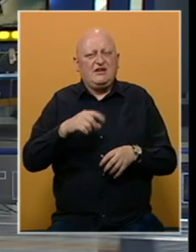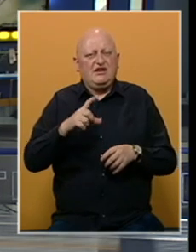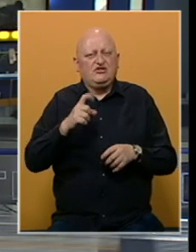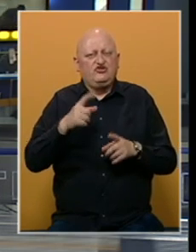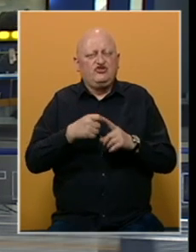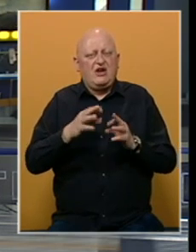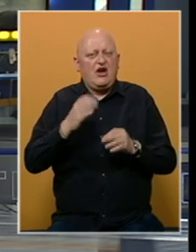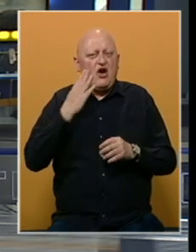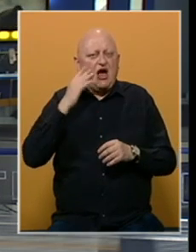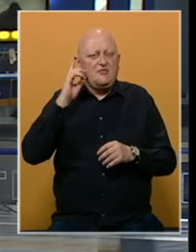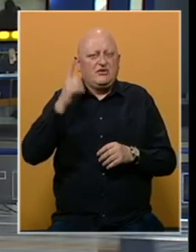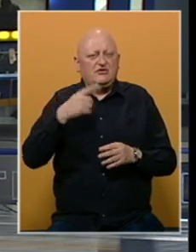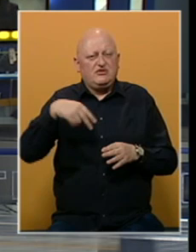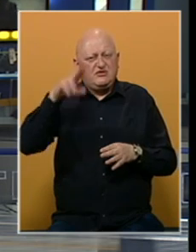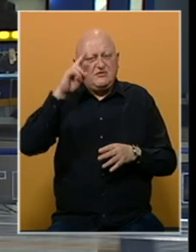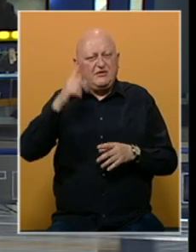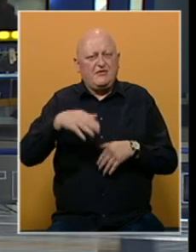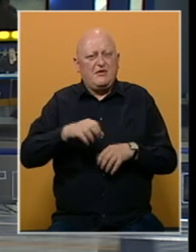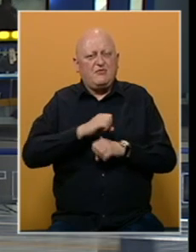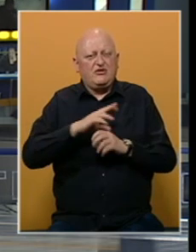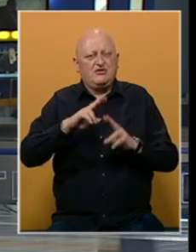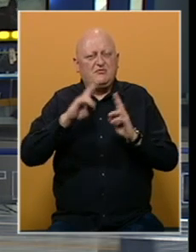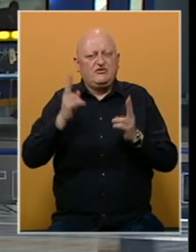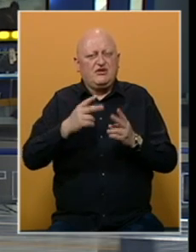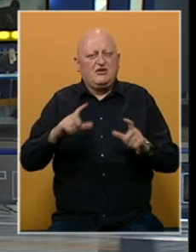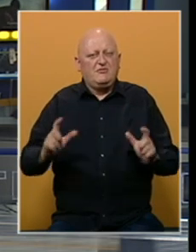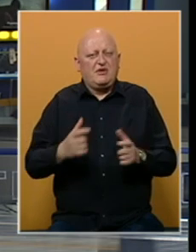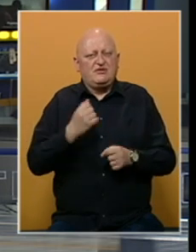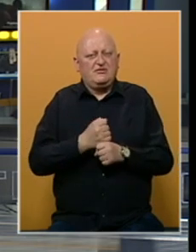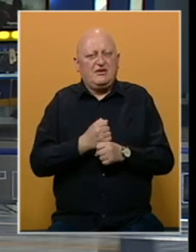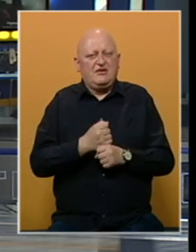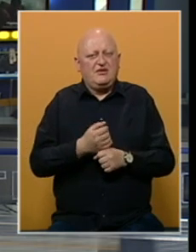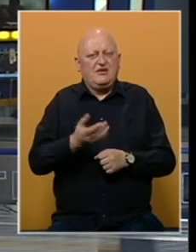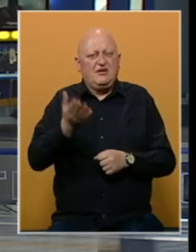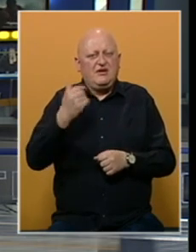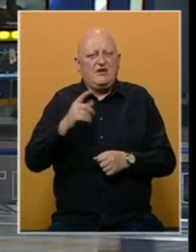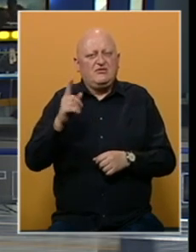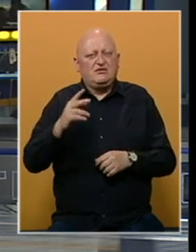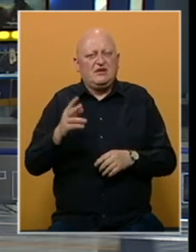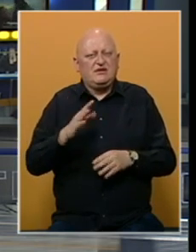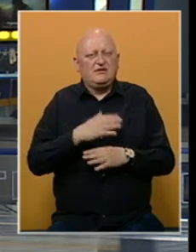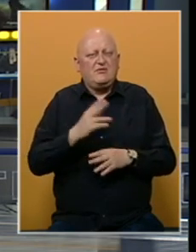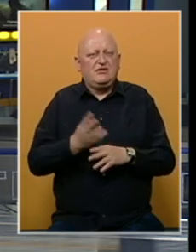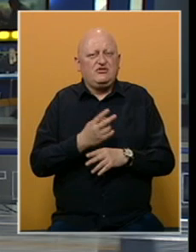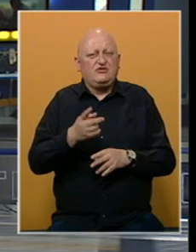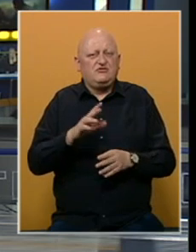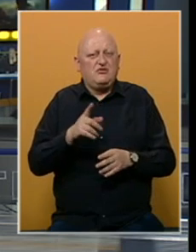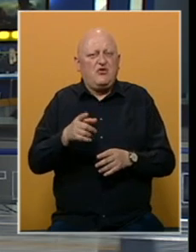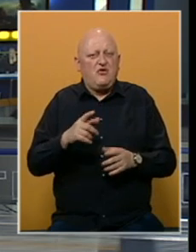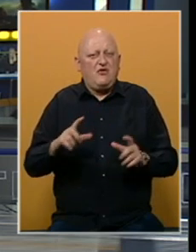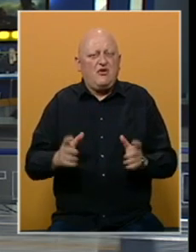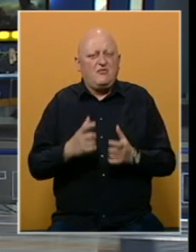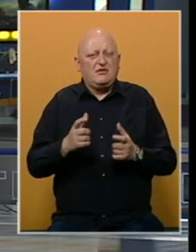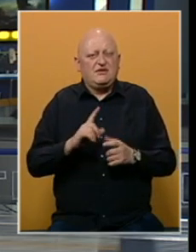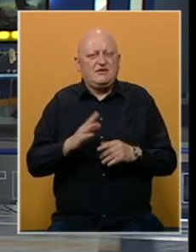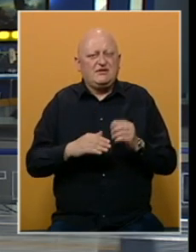radnika u Čikagu u čiji spomen je 1. maj proglašen međunarodnim praznikom rada. Iako je za zapadne zemlje tipično da